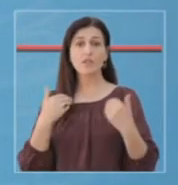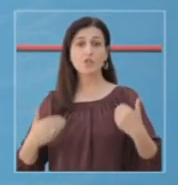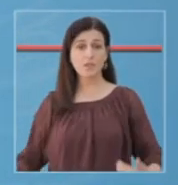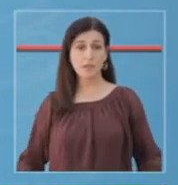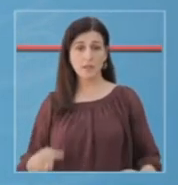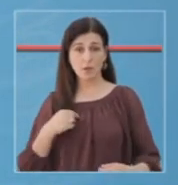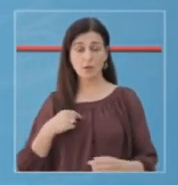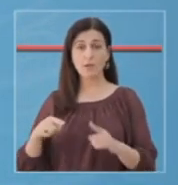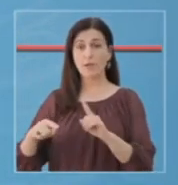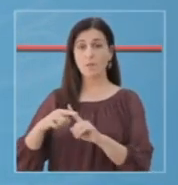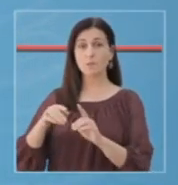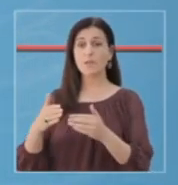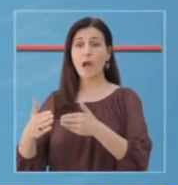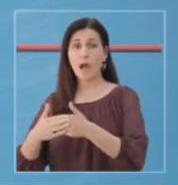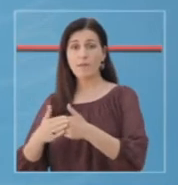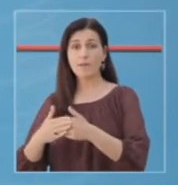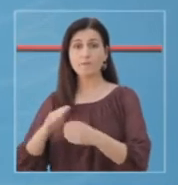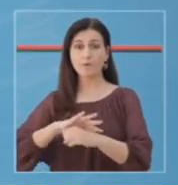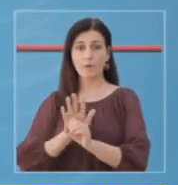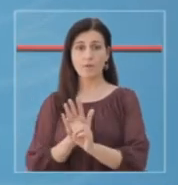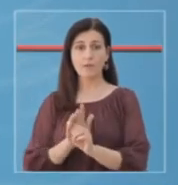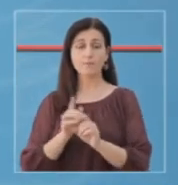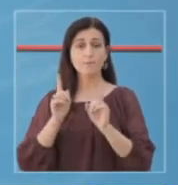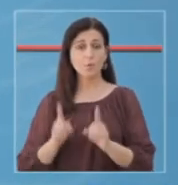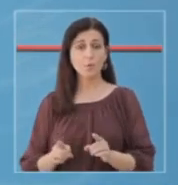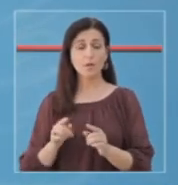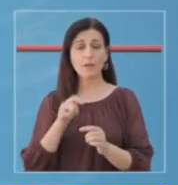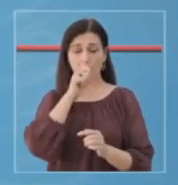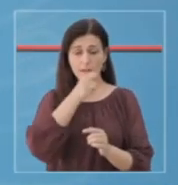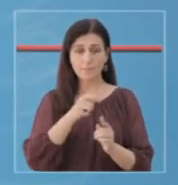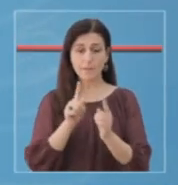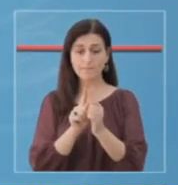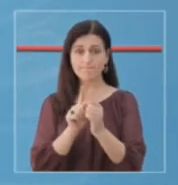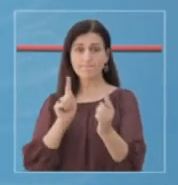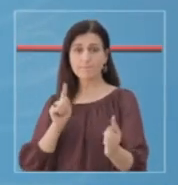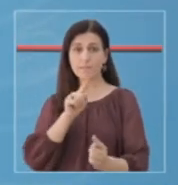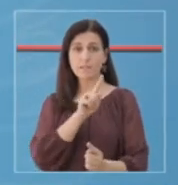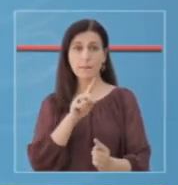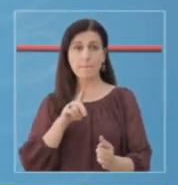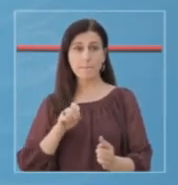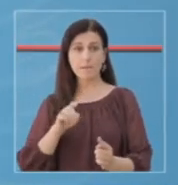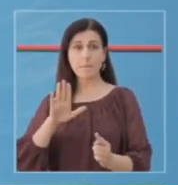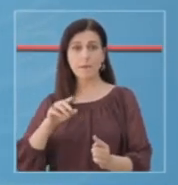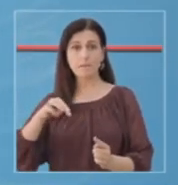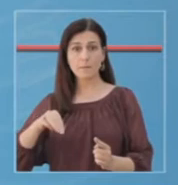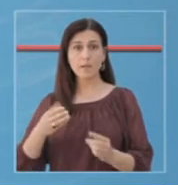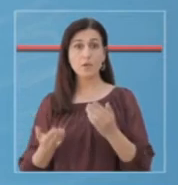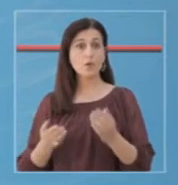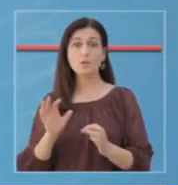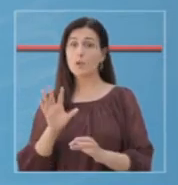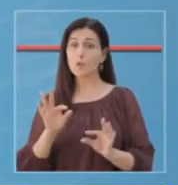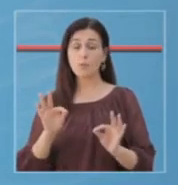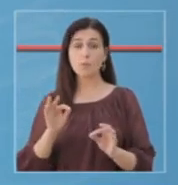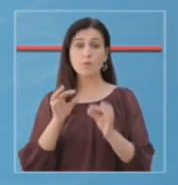ndaj COVID-19. Të respektojmë distancimin fizik, ju më pak se 1.5 meter, aty ku nuk është e mundur të